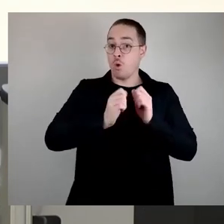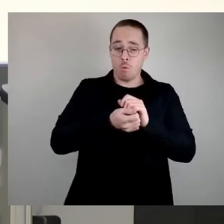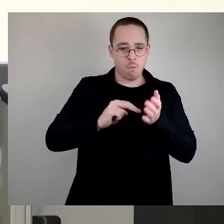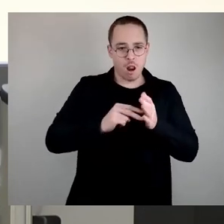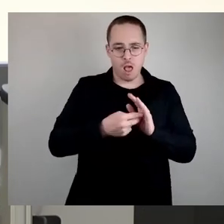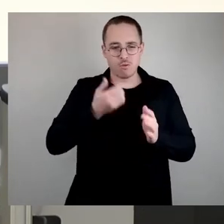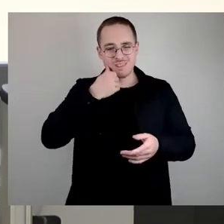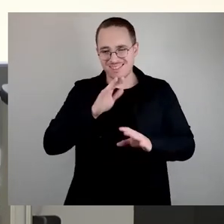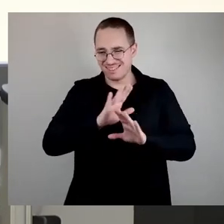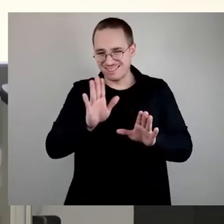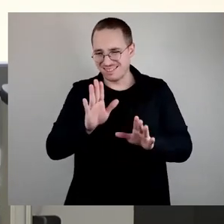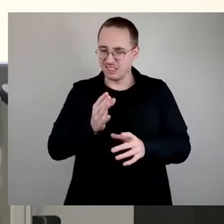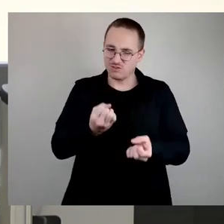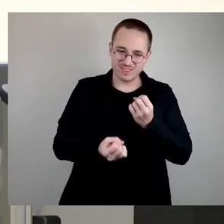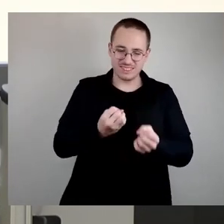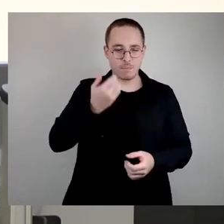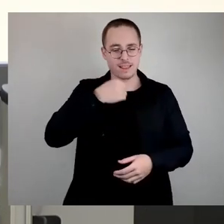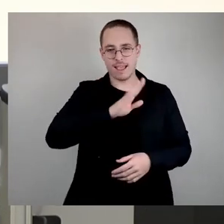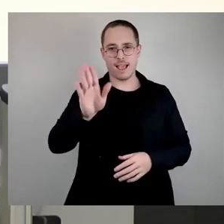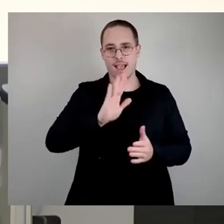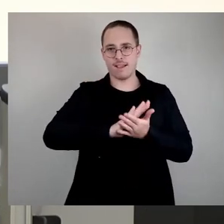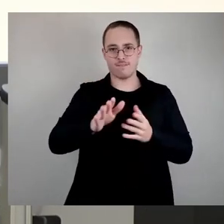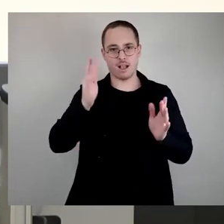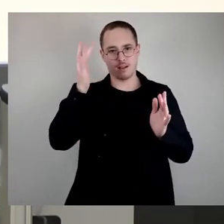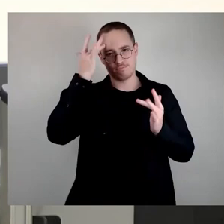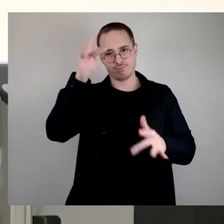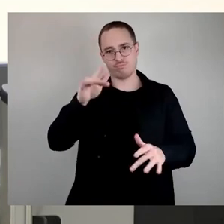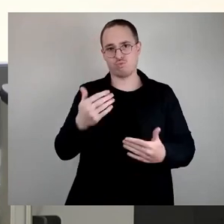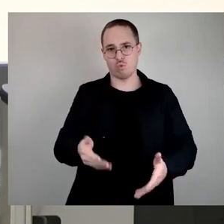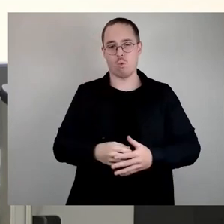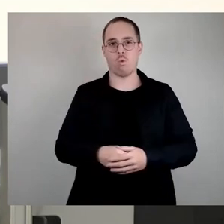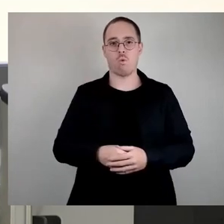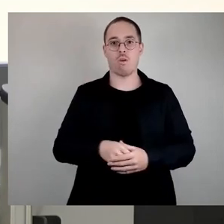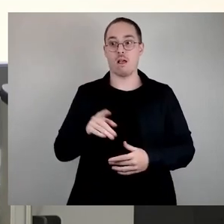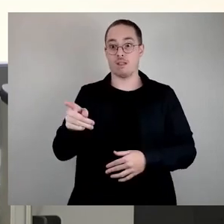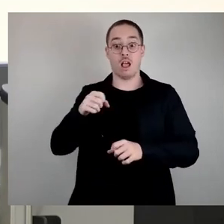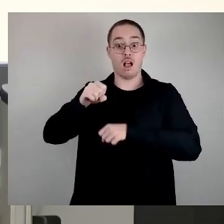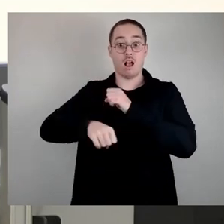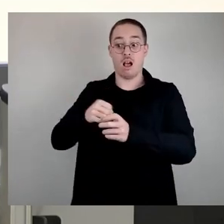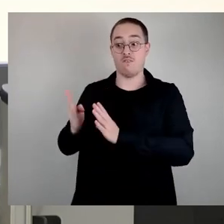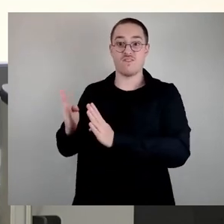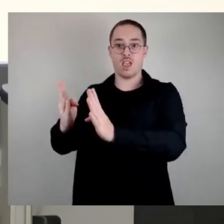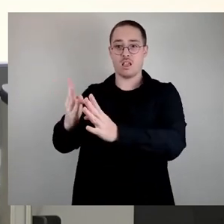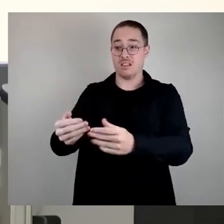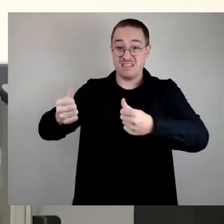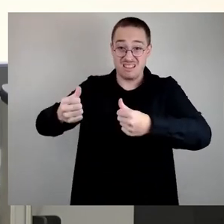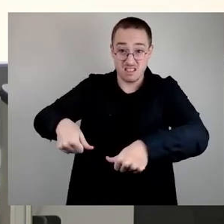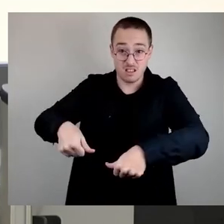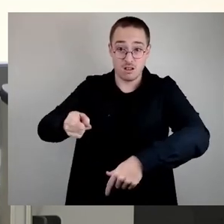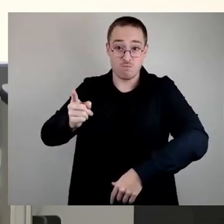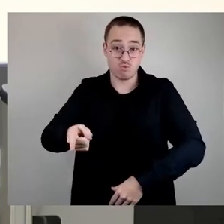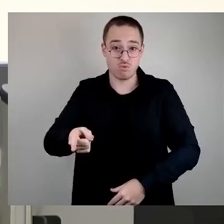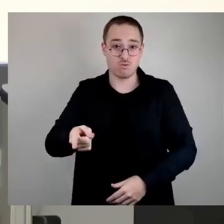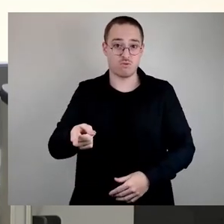Dort haben wir nicht so diese Verkehrsdichte, dass wir dort unbedingt einen Radweg erzwingen müssen. Ich halte es auch als Radfahrer für sinnvoll, dort im